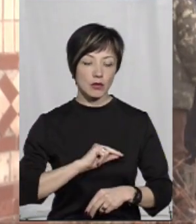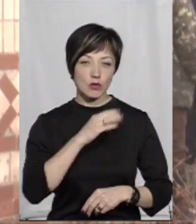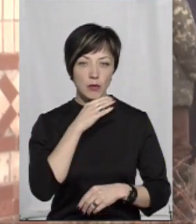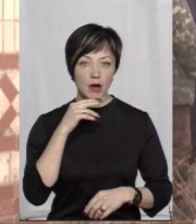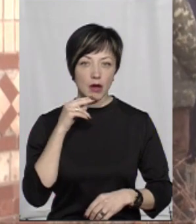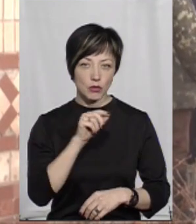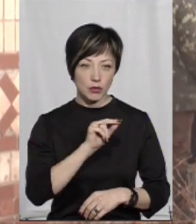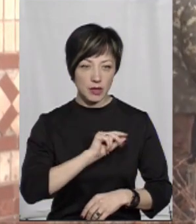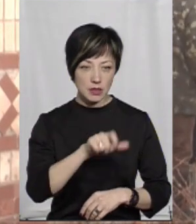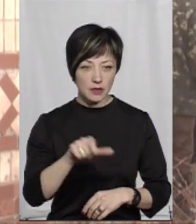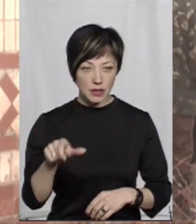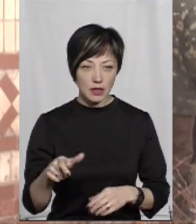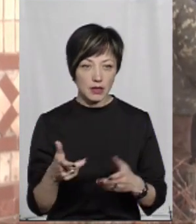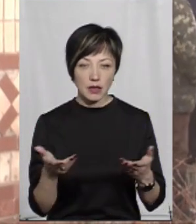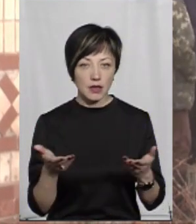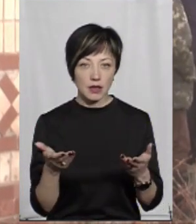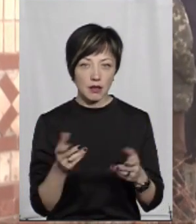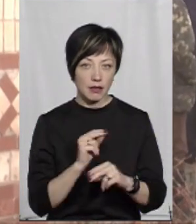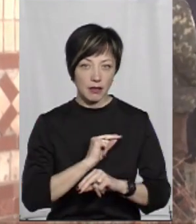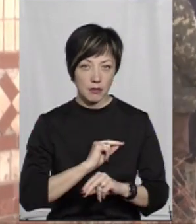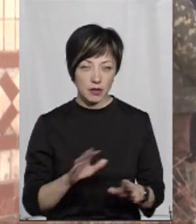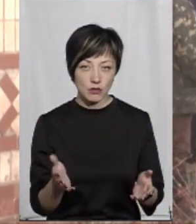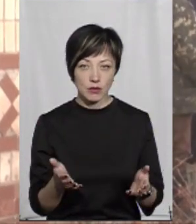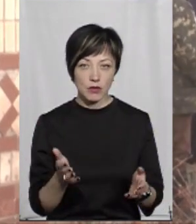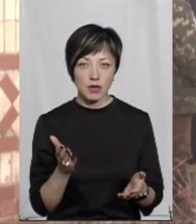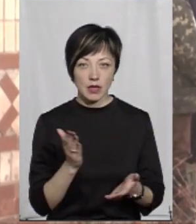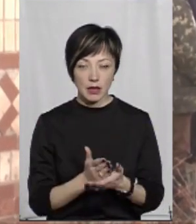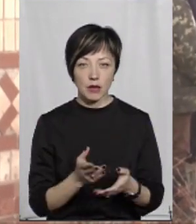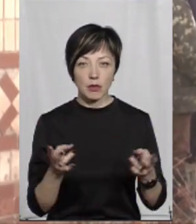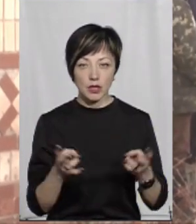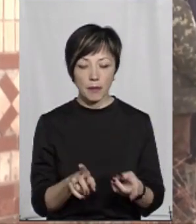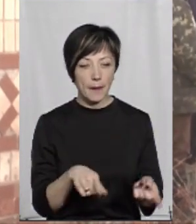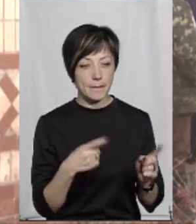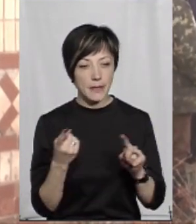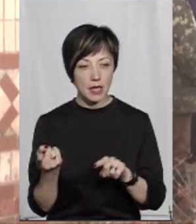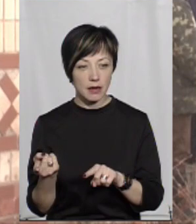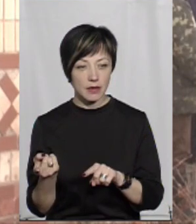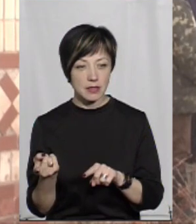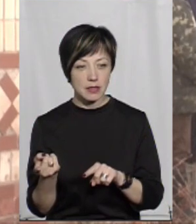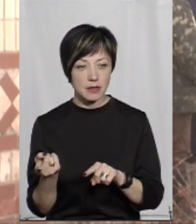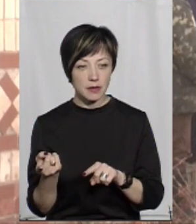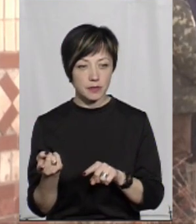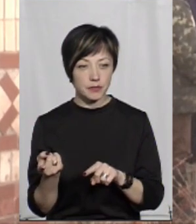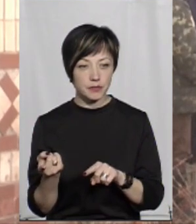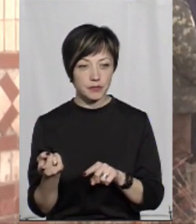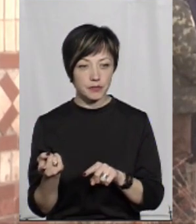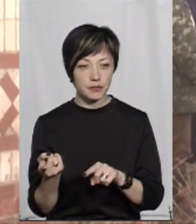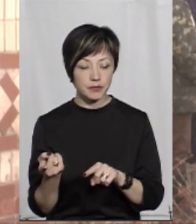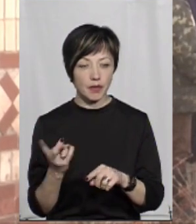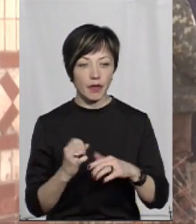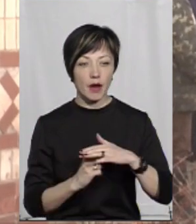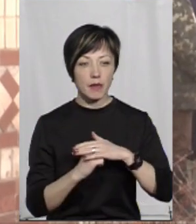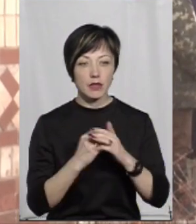кількість персоналу, які практично не працюють, існує потреба перевезти на